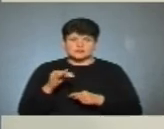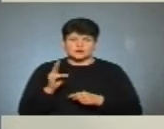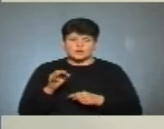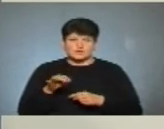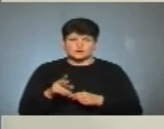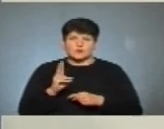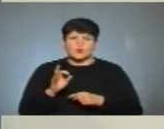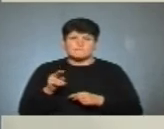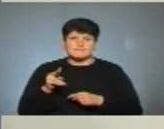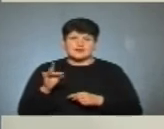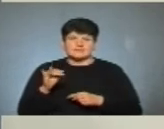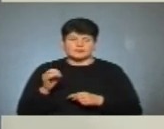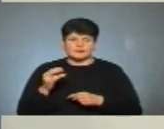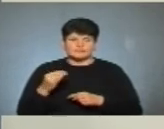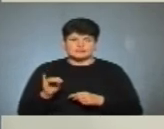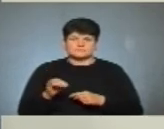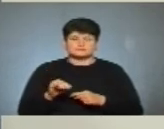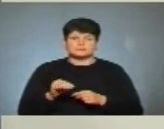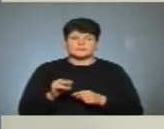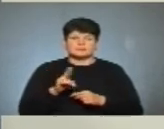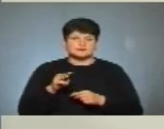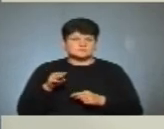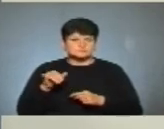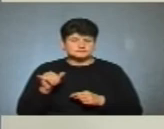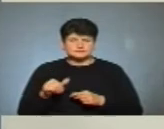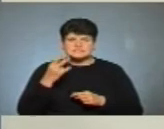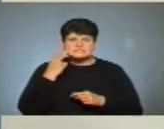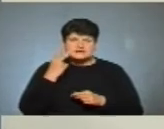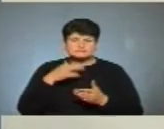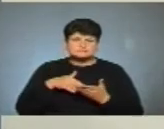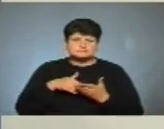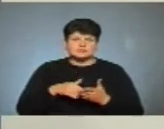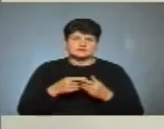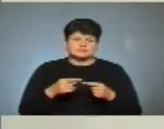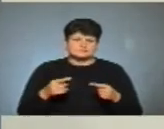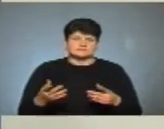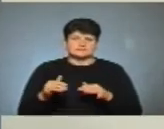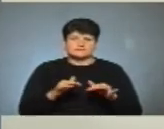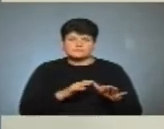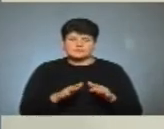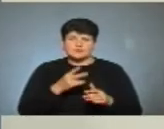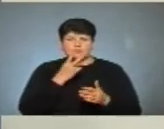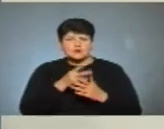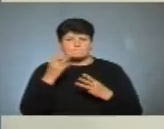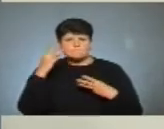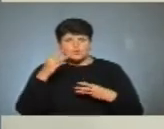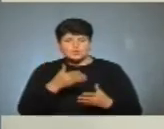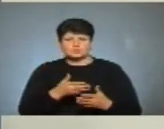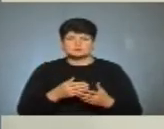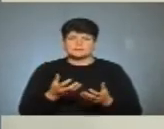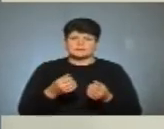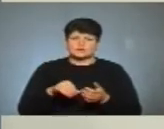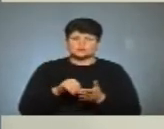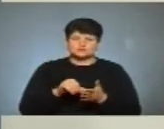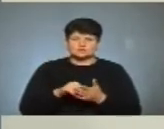кооперативний, тобто училища, вони завжди долучаються до бібліофестів, вони показують моди, вони беруть